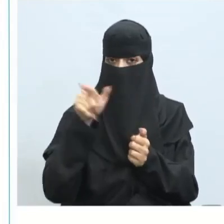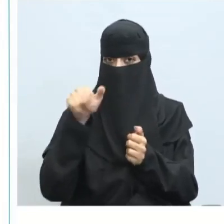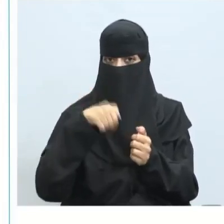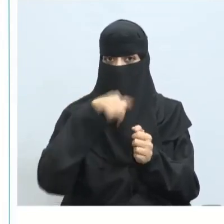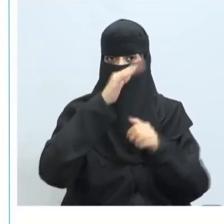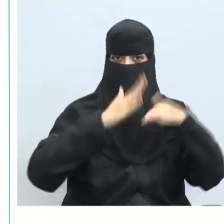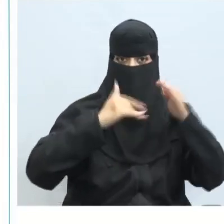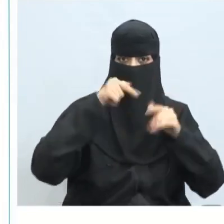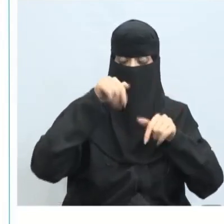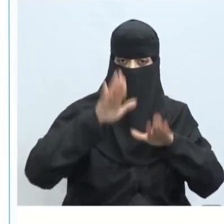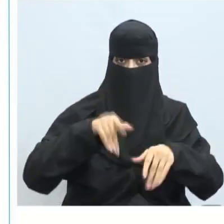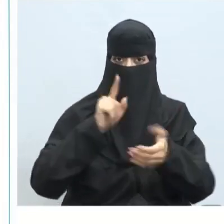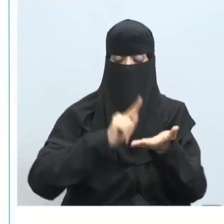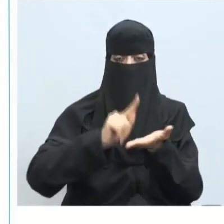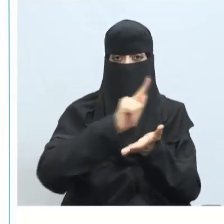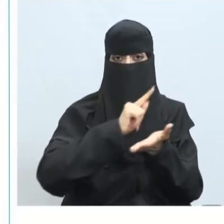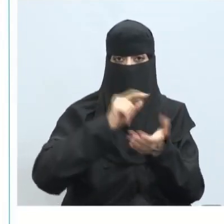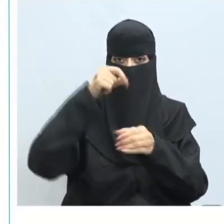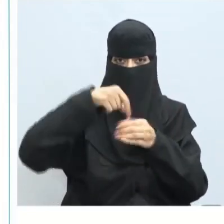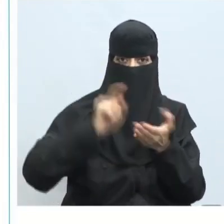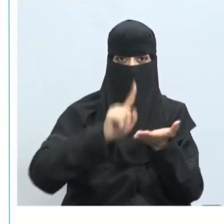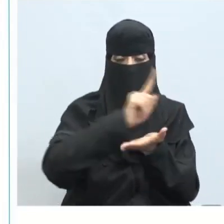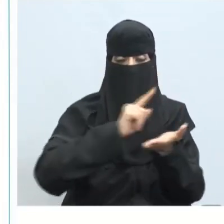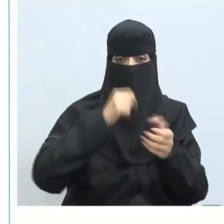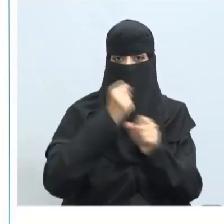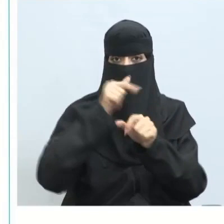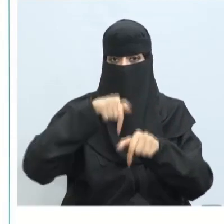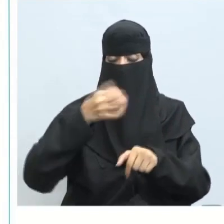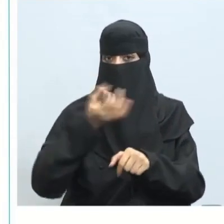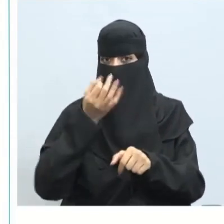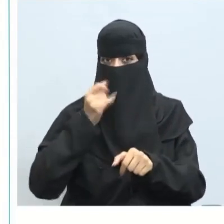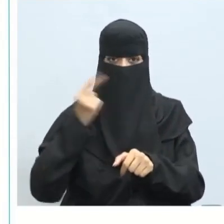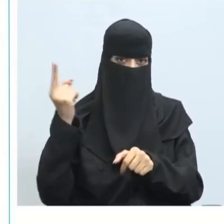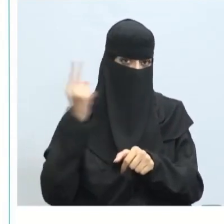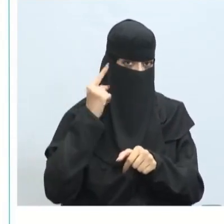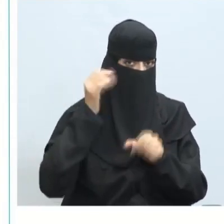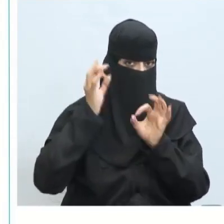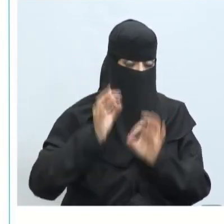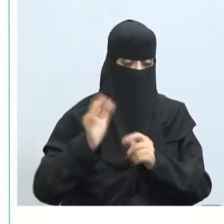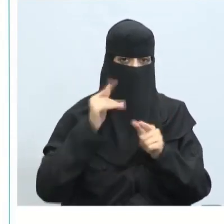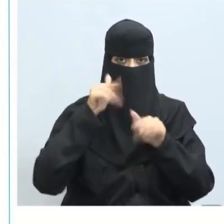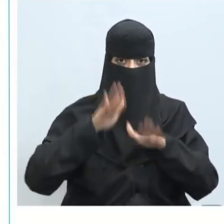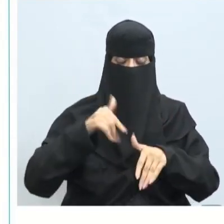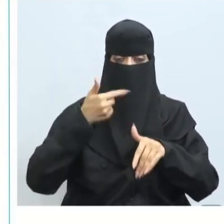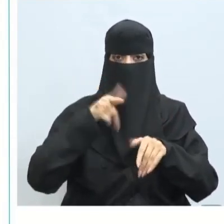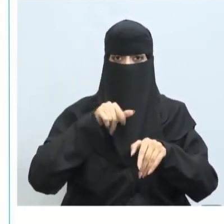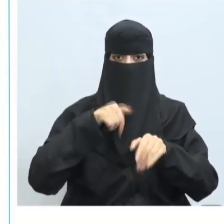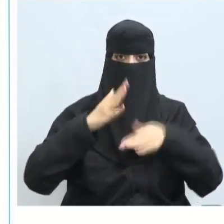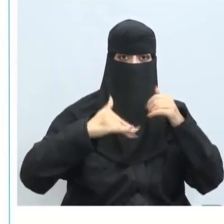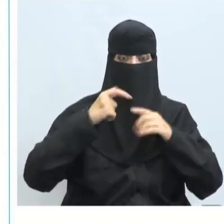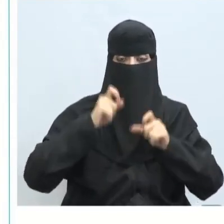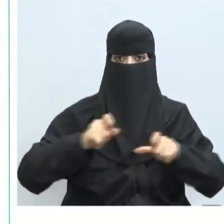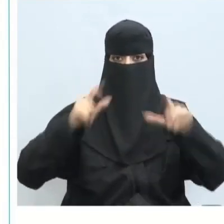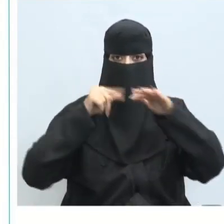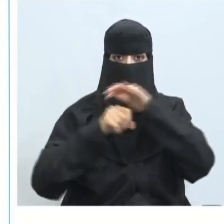يتعلق في بيئة العمل مهارة تحدث مهارة السماع والإنصات ذكرنا أيضا مهارة العرض